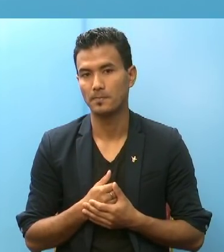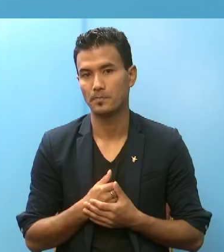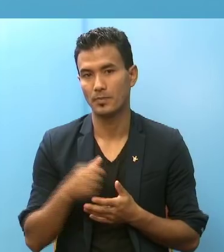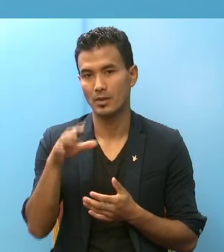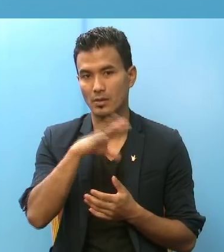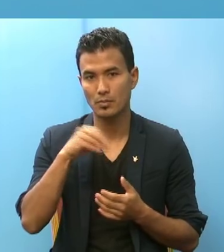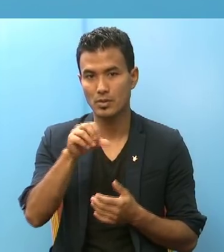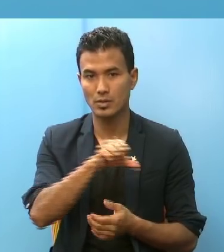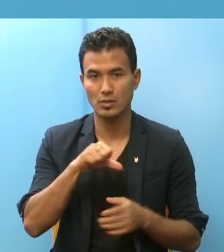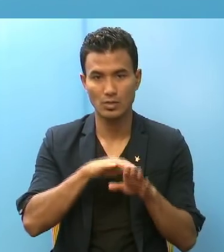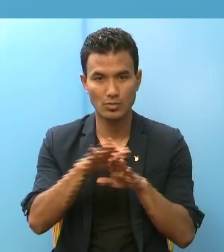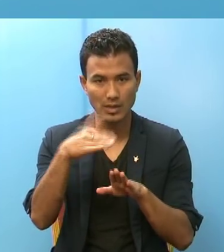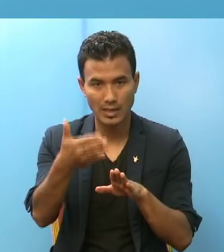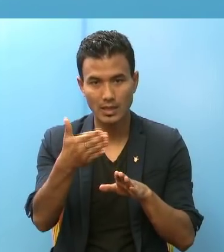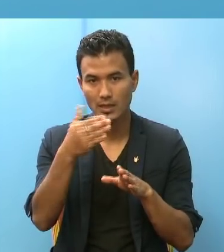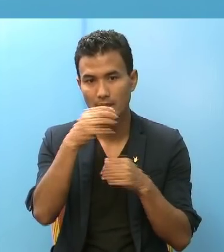स्वास्यमंत्राइले ले